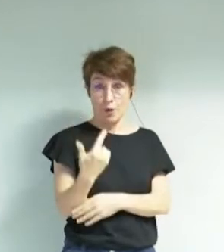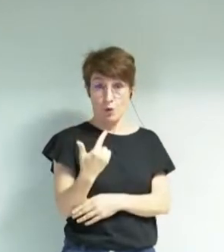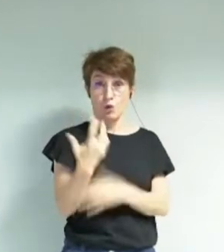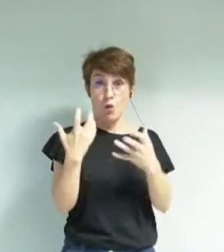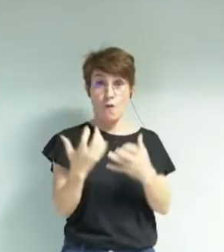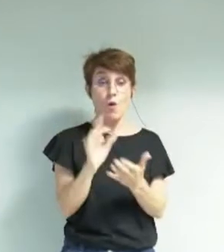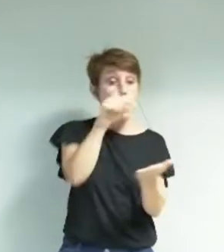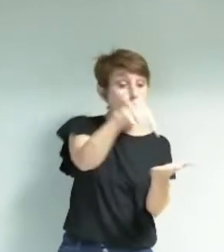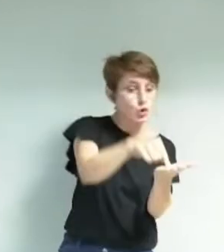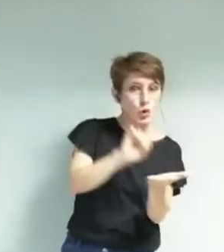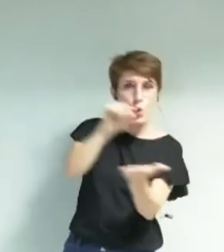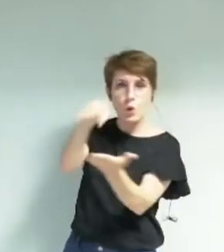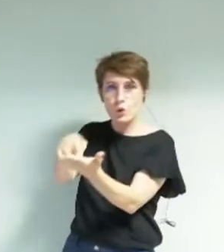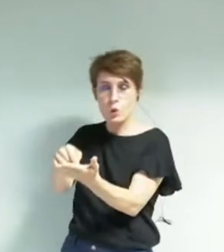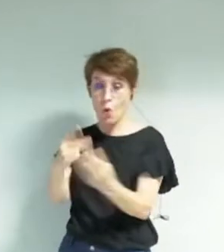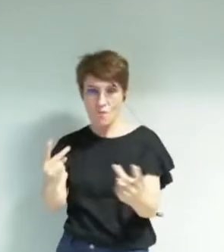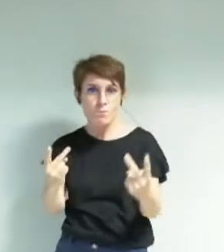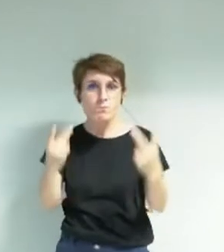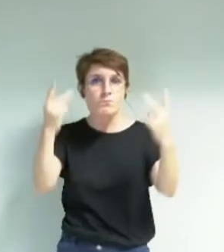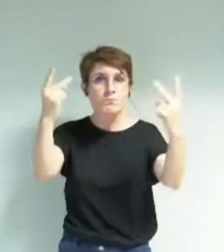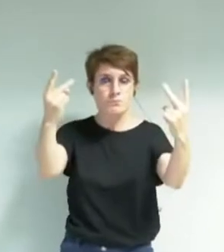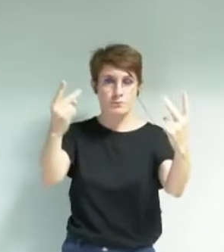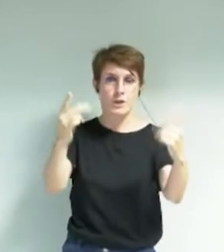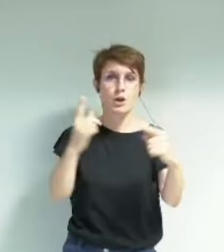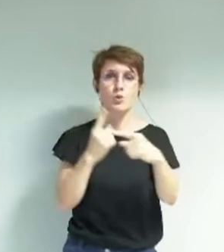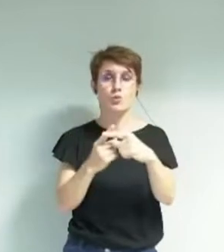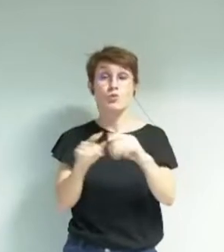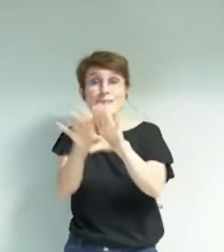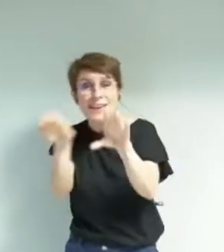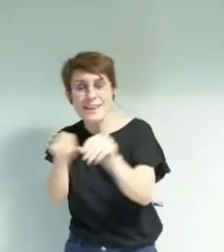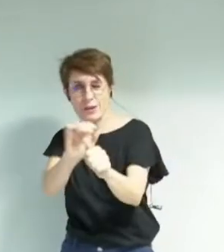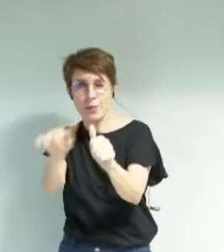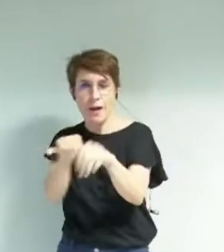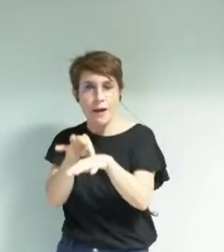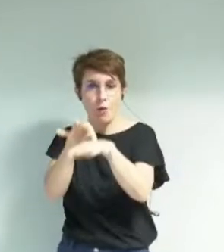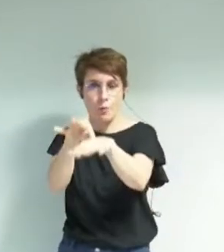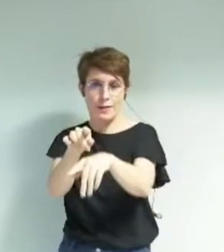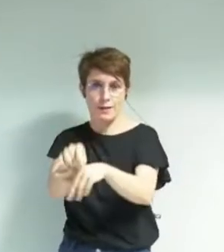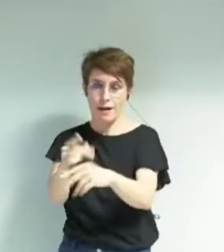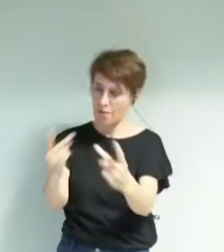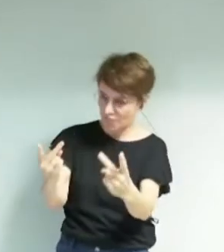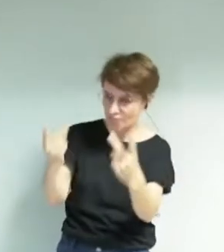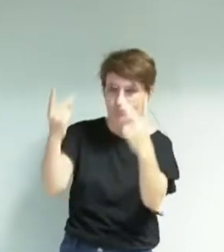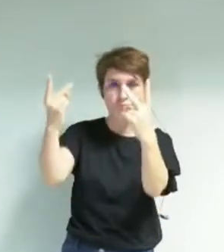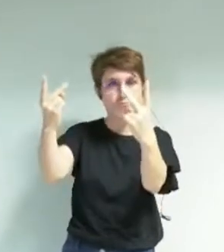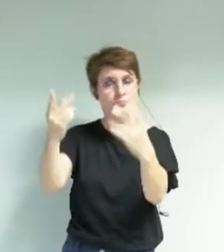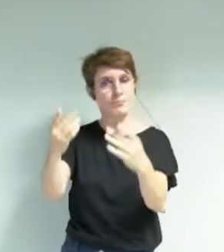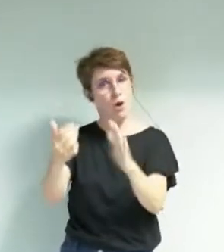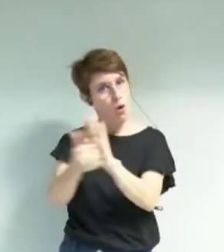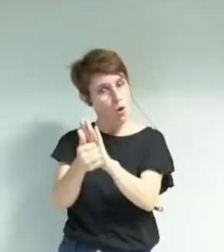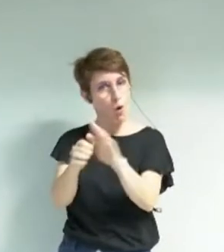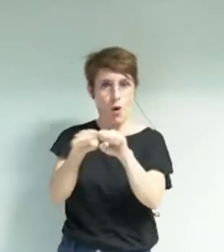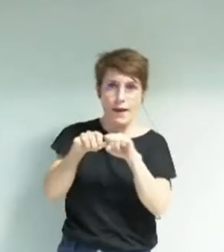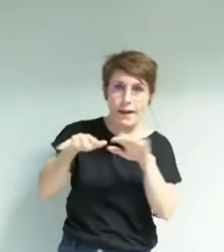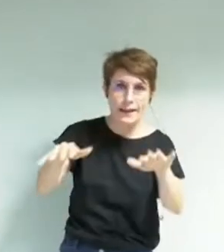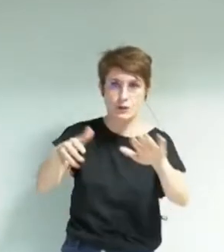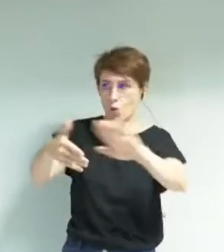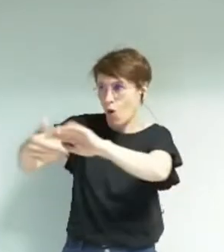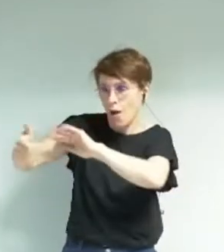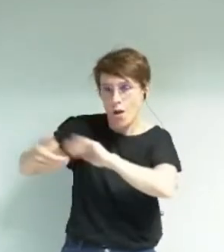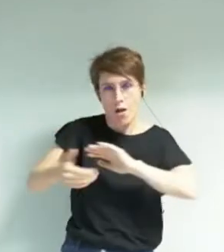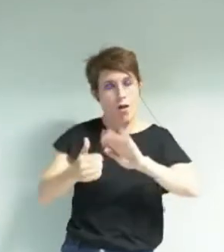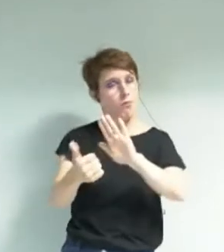lieux, les lieux intermédiaires et les équipes qui accompagnent, reconnaître cette mission de mise en réseau et d'accompagnement dans notre territoire.